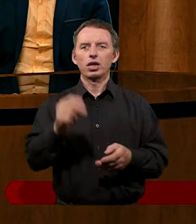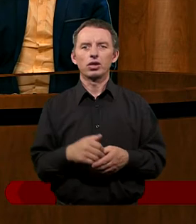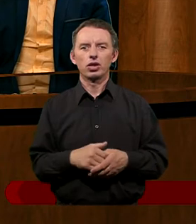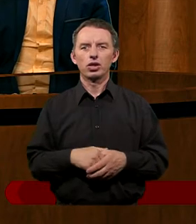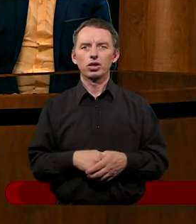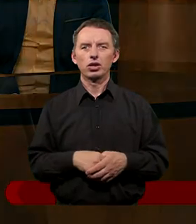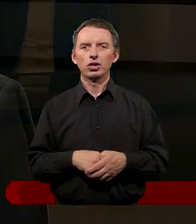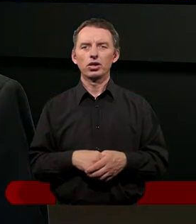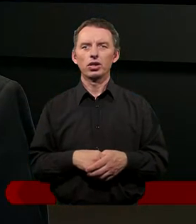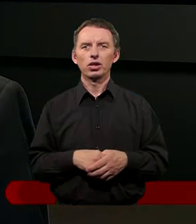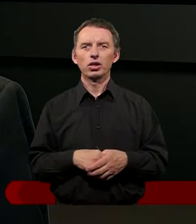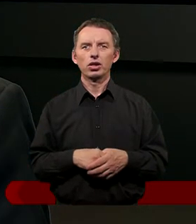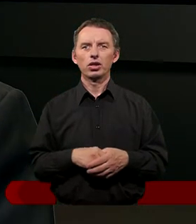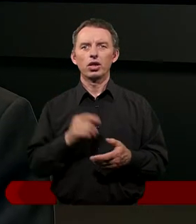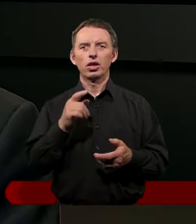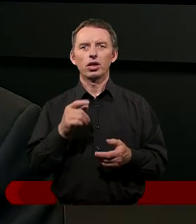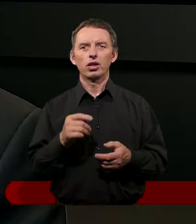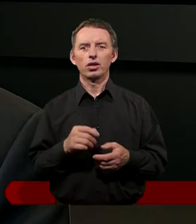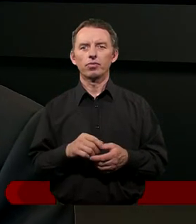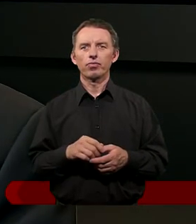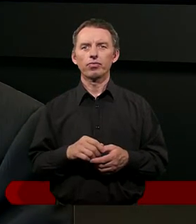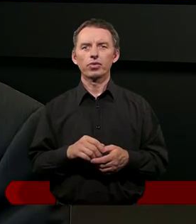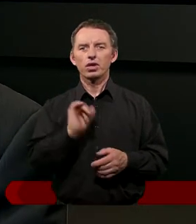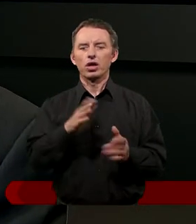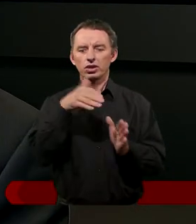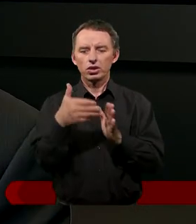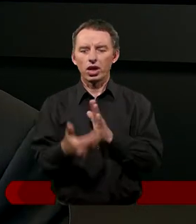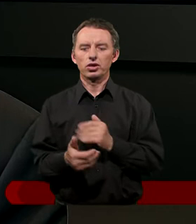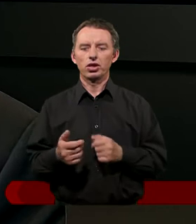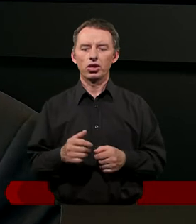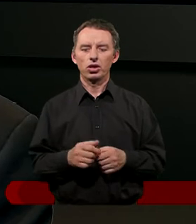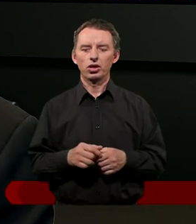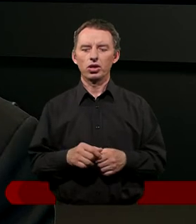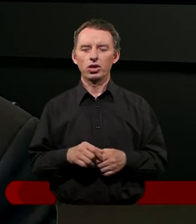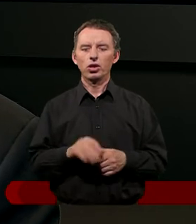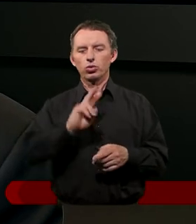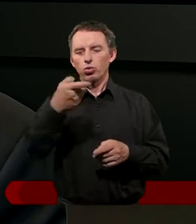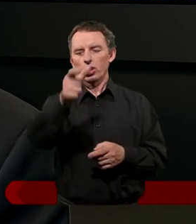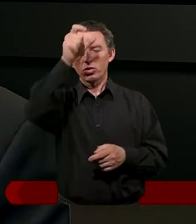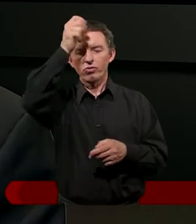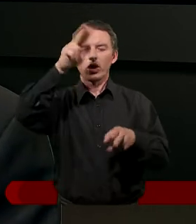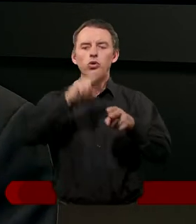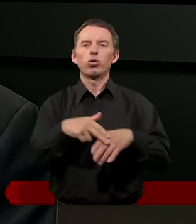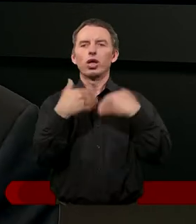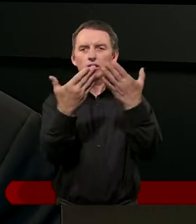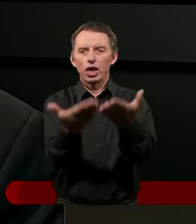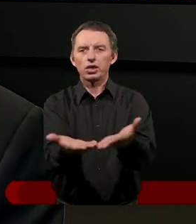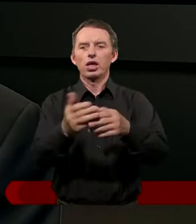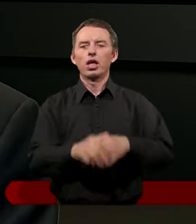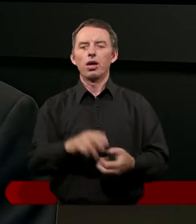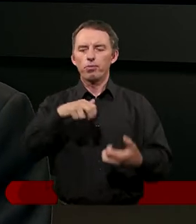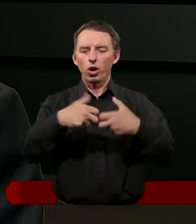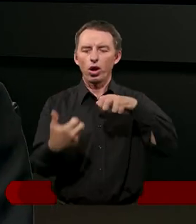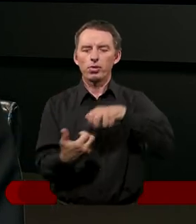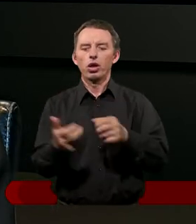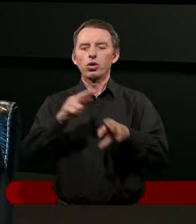się czuli, kiedy byłoby brak reakcji ze strony drugiego człowieka, któremu dajemy prezent,